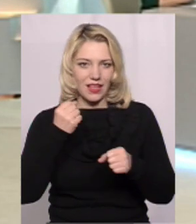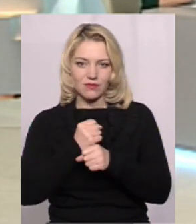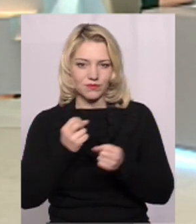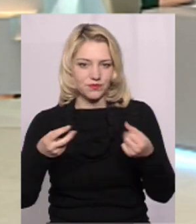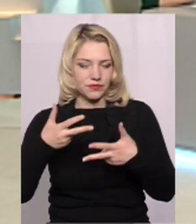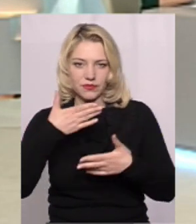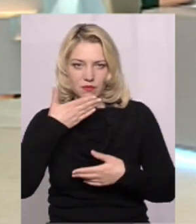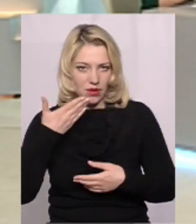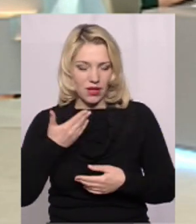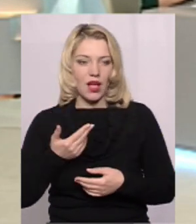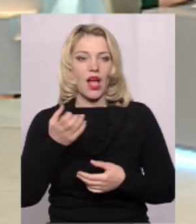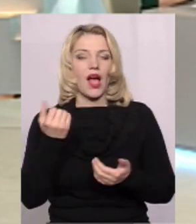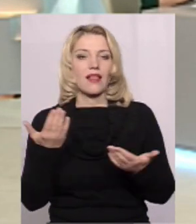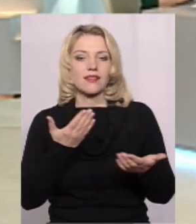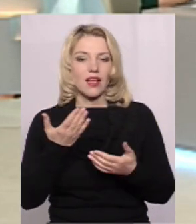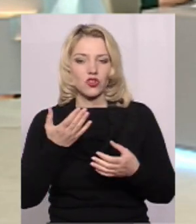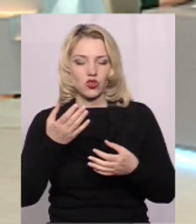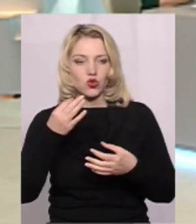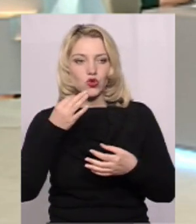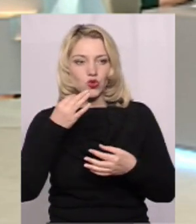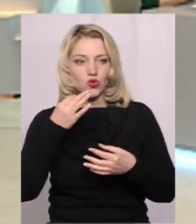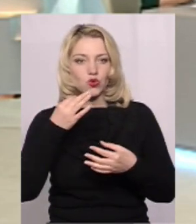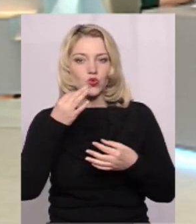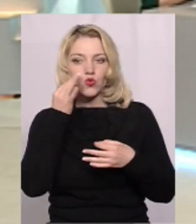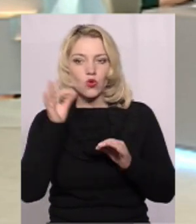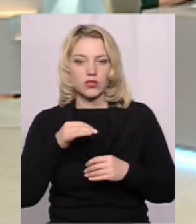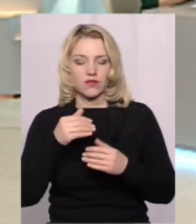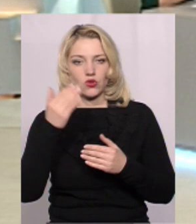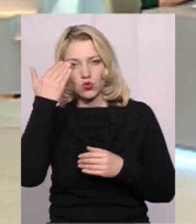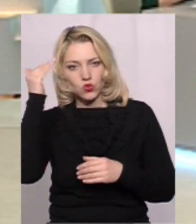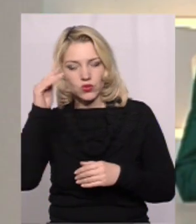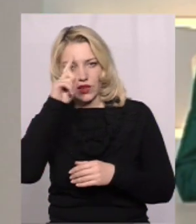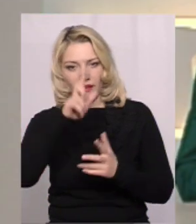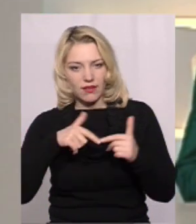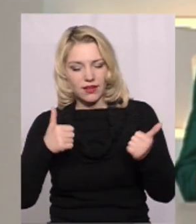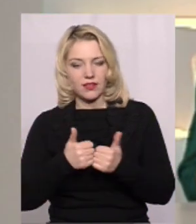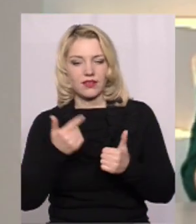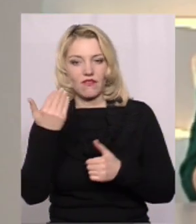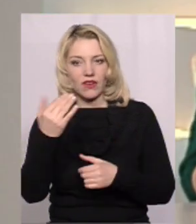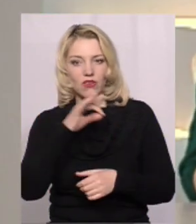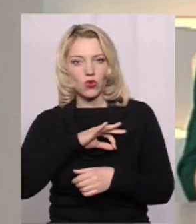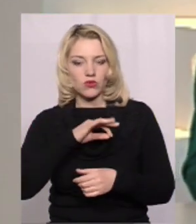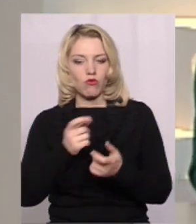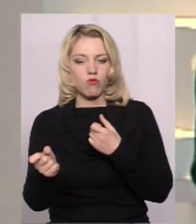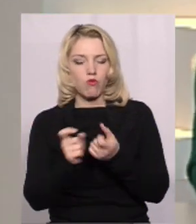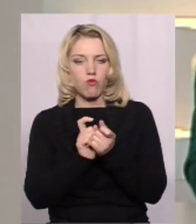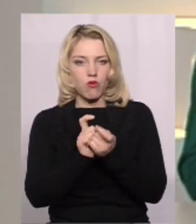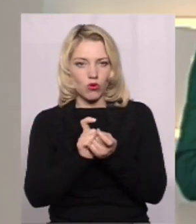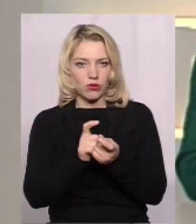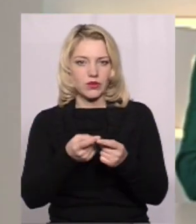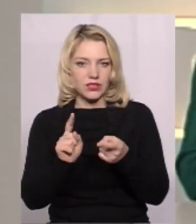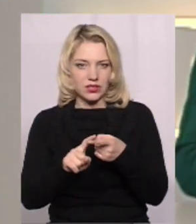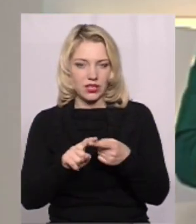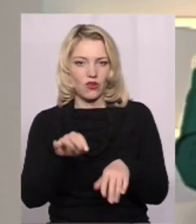Так, а який досвід, можливо, з яких країн використовуєте ви в боротьбі з тим захворюванням в